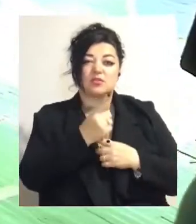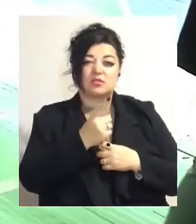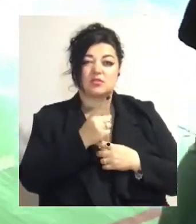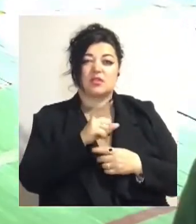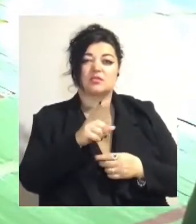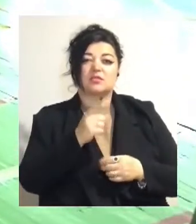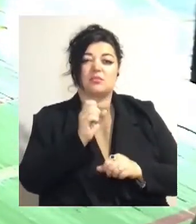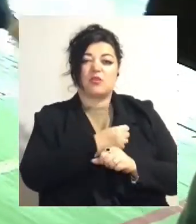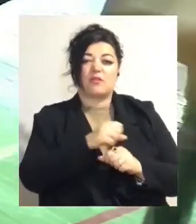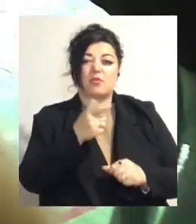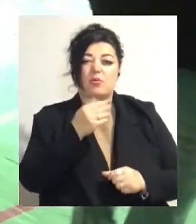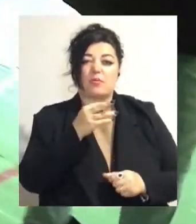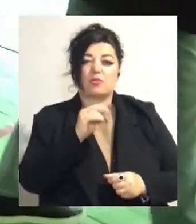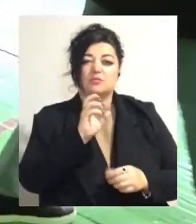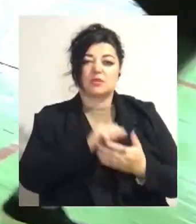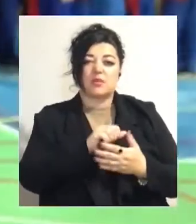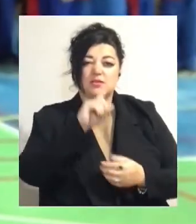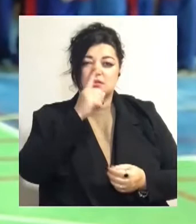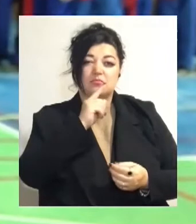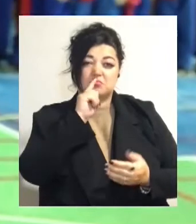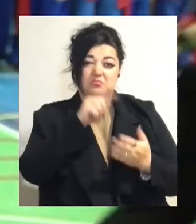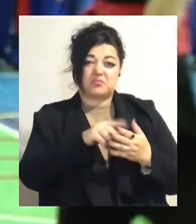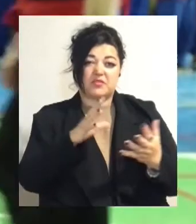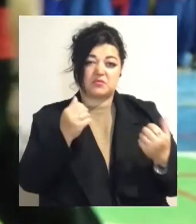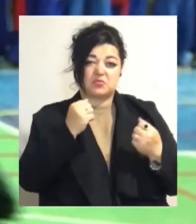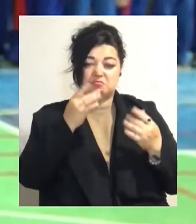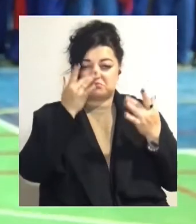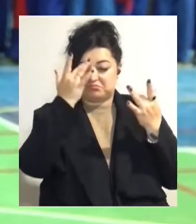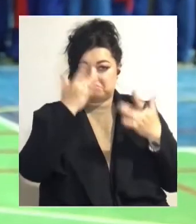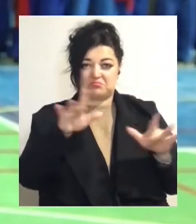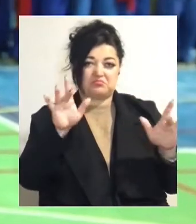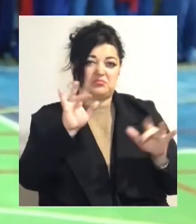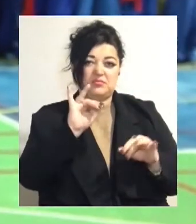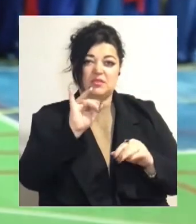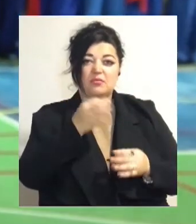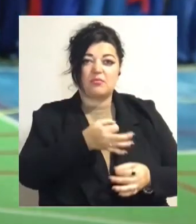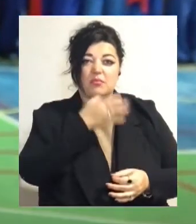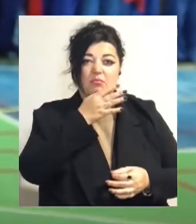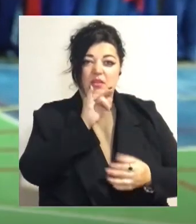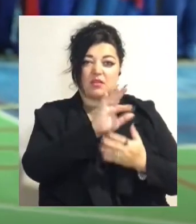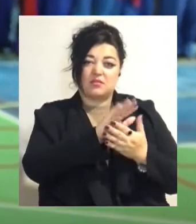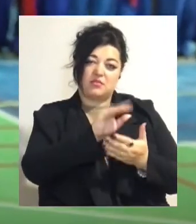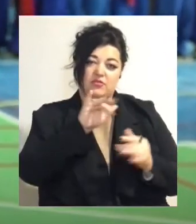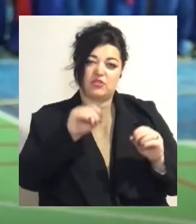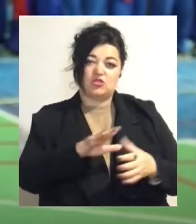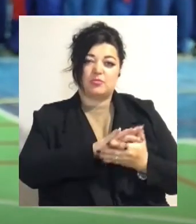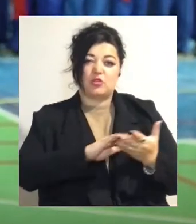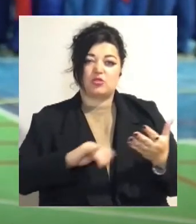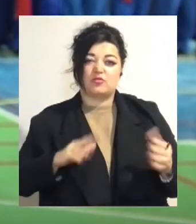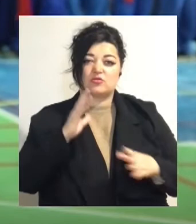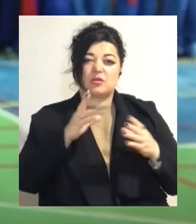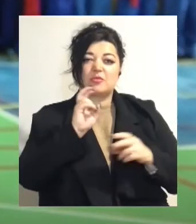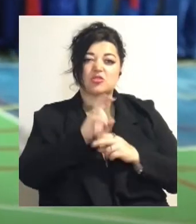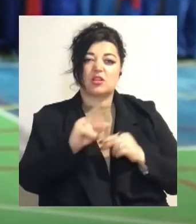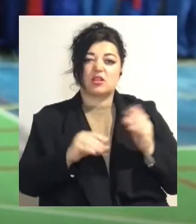займається рік. Каже, потрапила в спорт випадково, втім захопилася і вирішила продовжити заняття. Прийшла на тренування. Спочатку